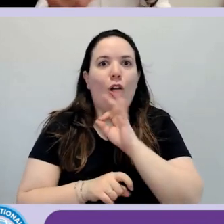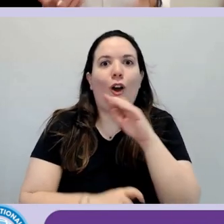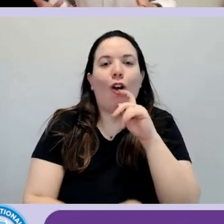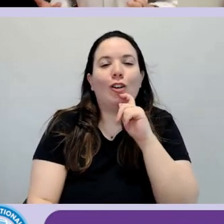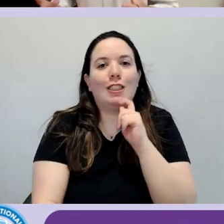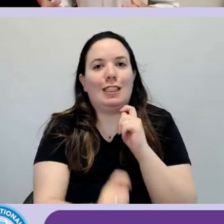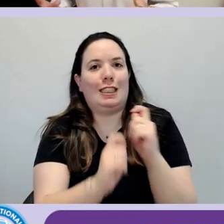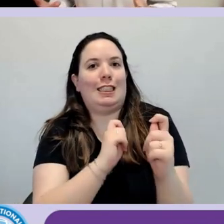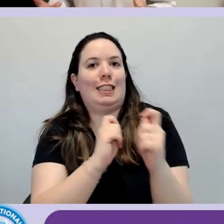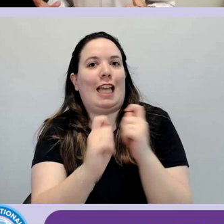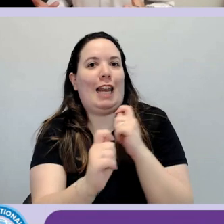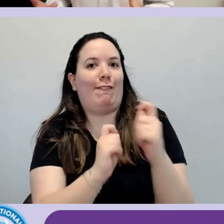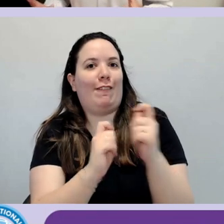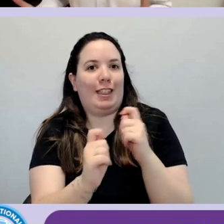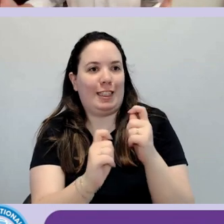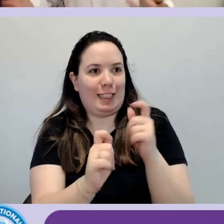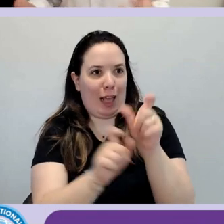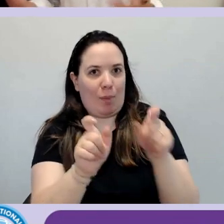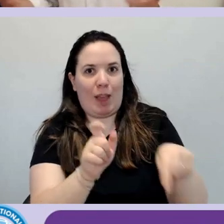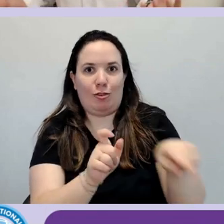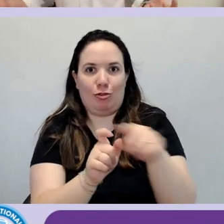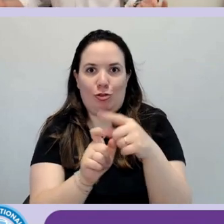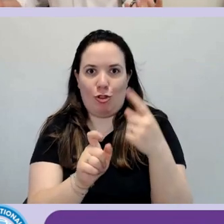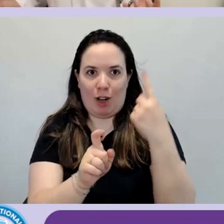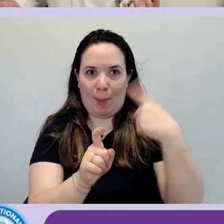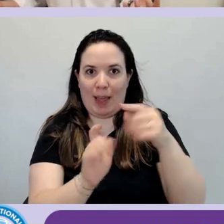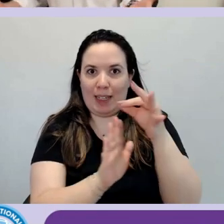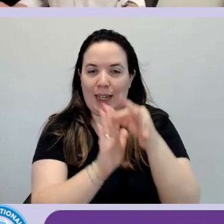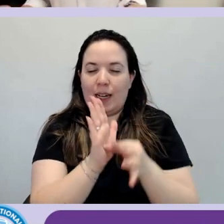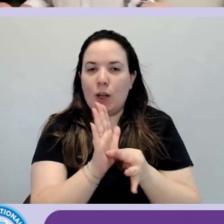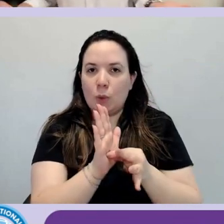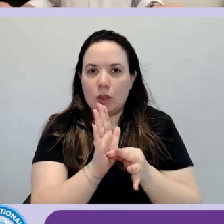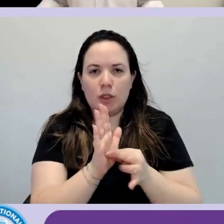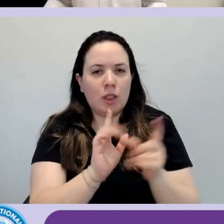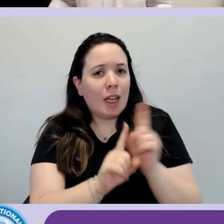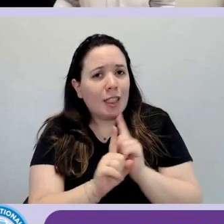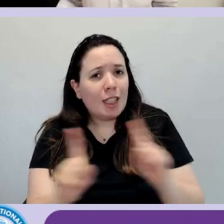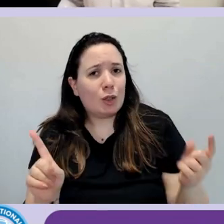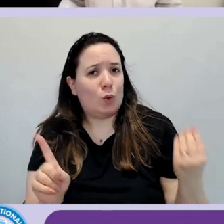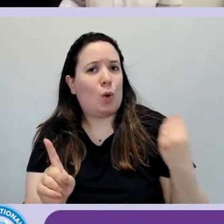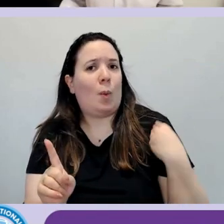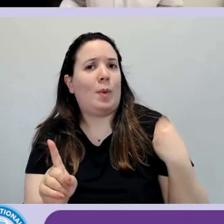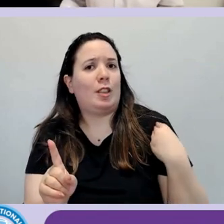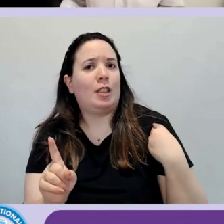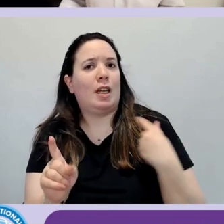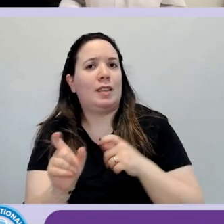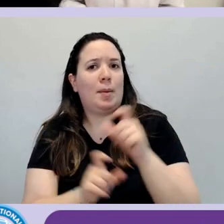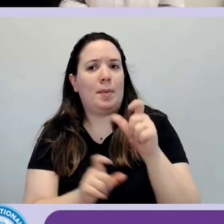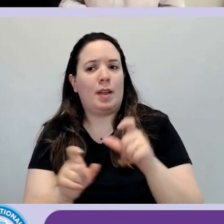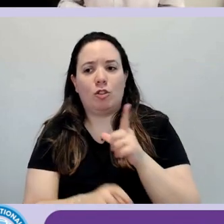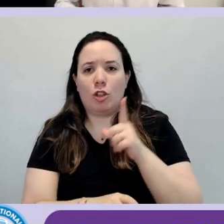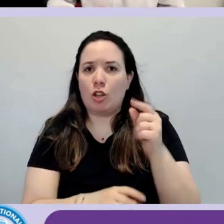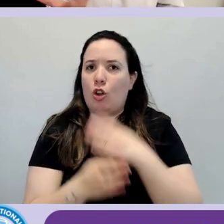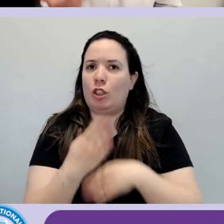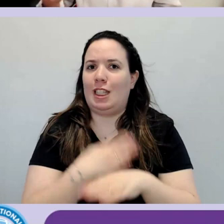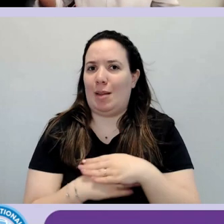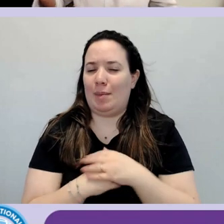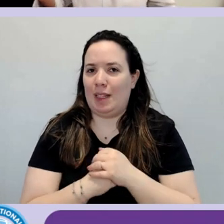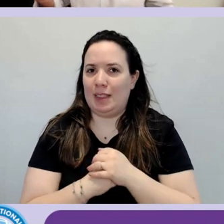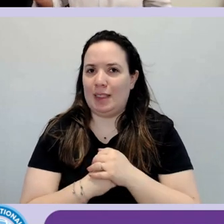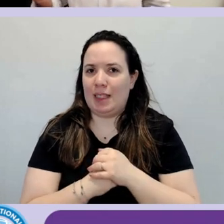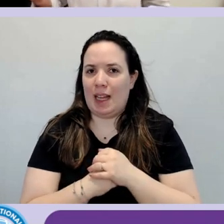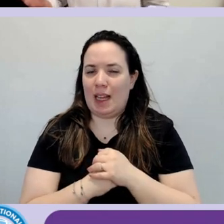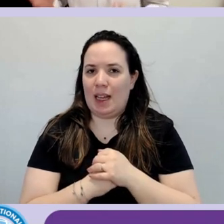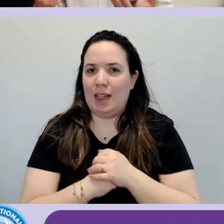prima di definire i requisiti, di comprendere nel campione anche delle persone con disabilità, per capire quali sono le